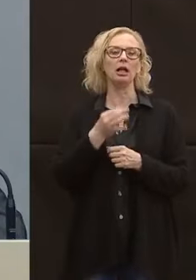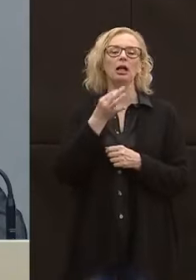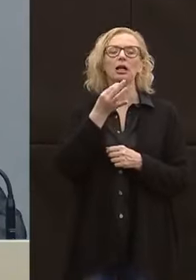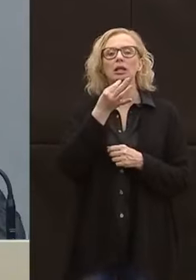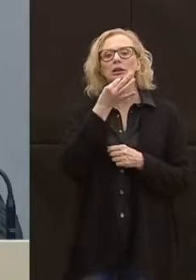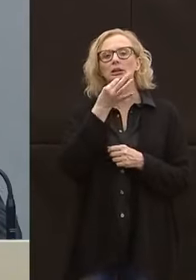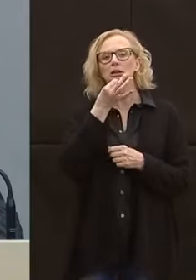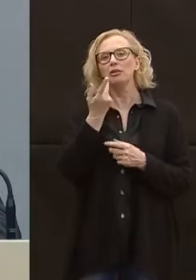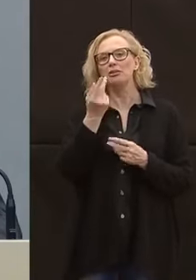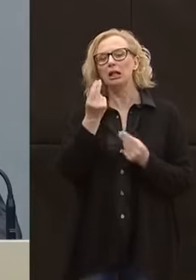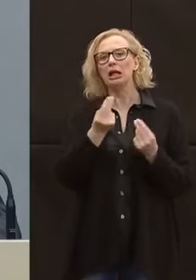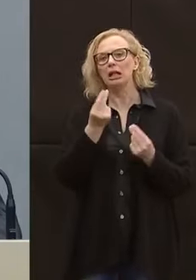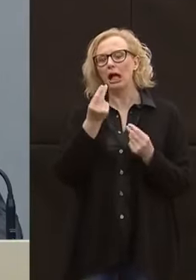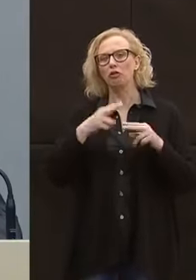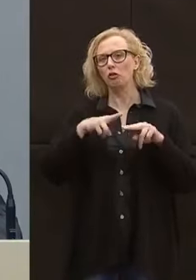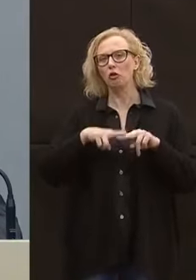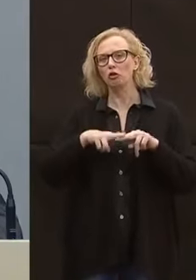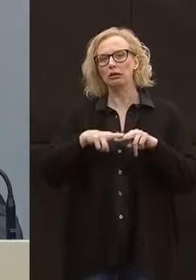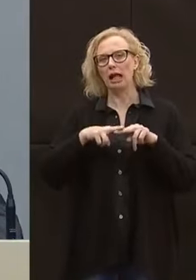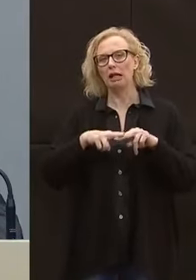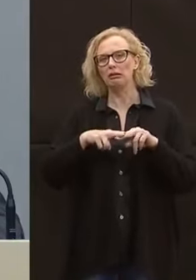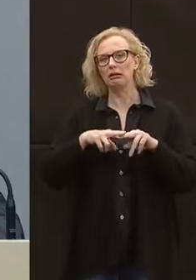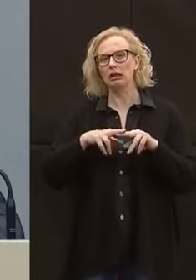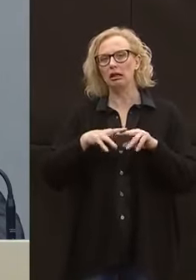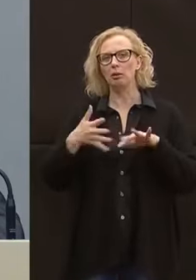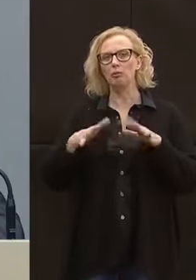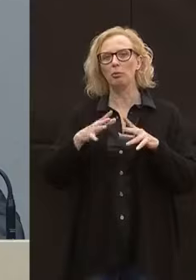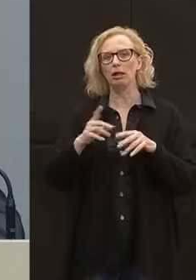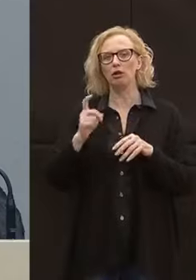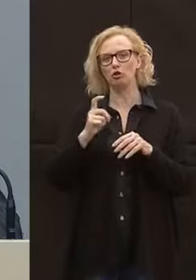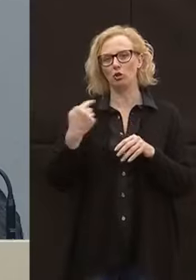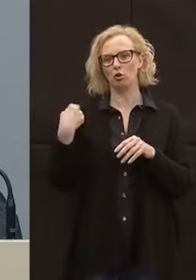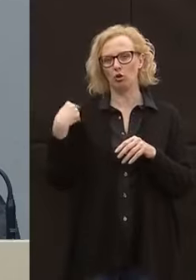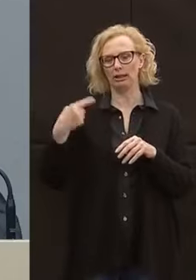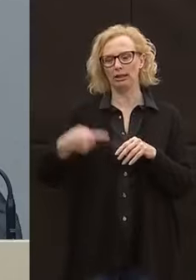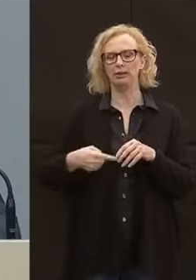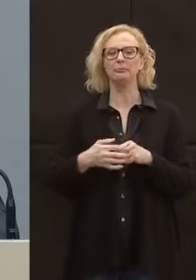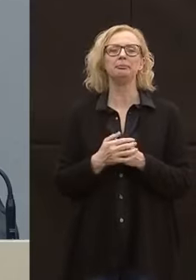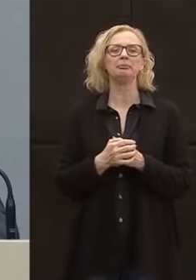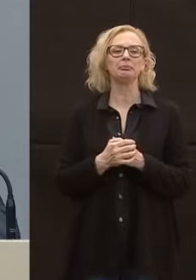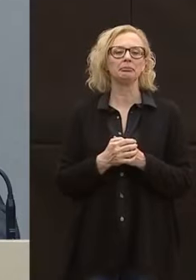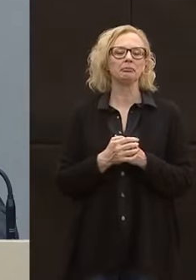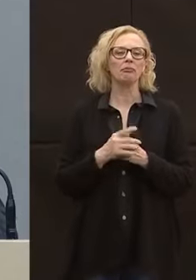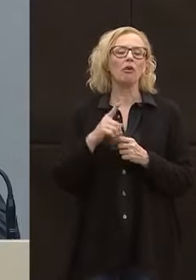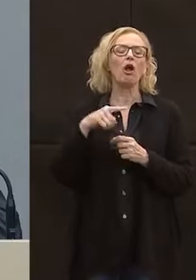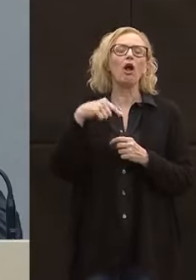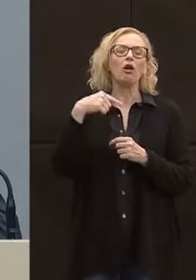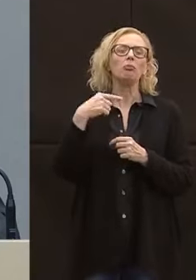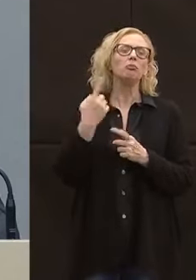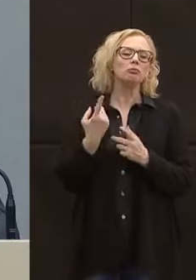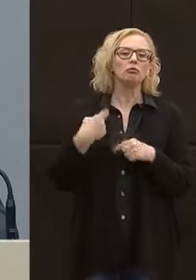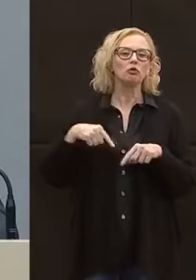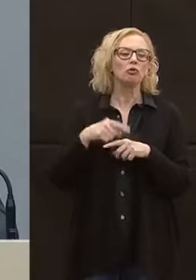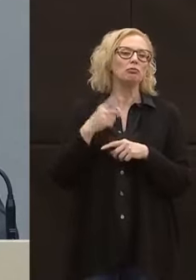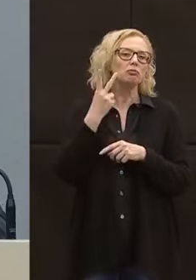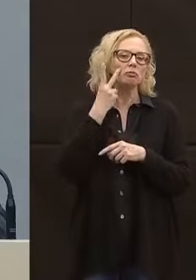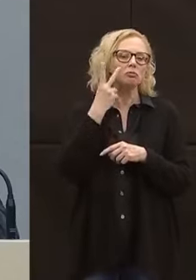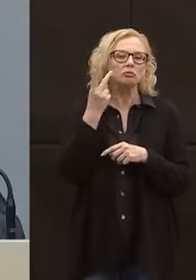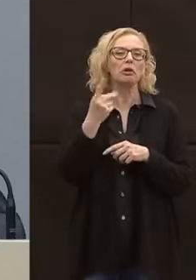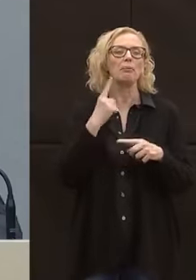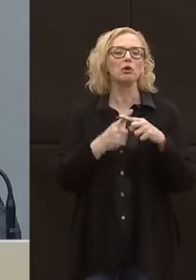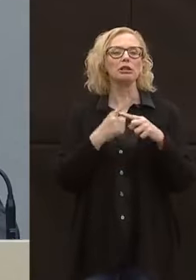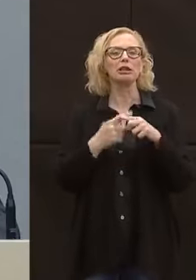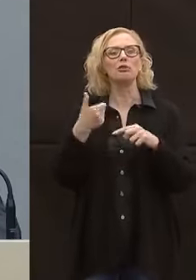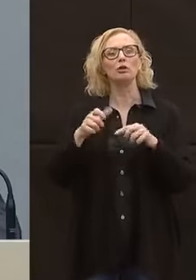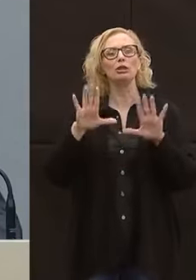costante rispetto ai dati degli ultimi giorni. Lo guardiamo positivamente essendo sotto il 10% ed